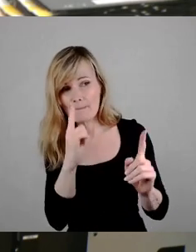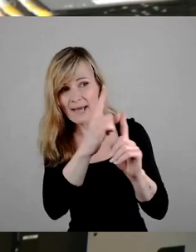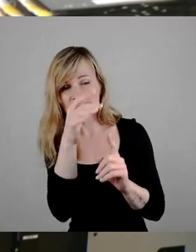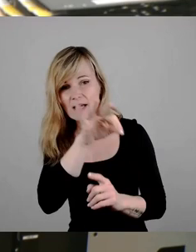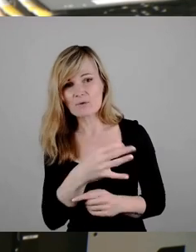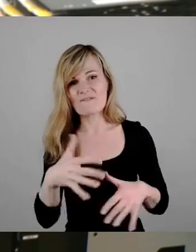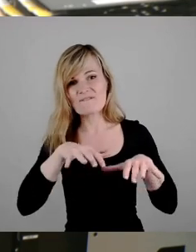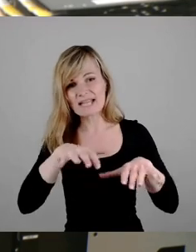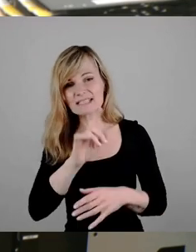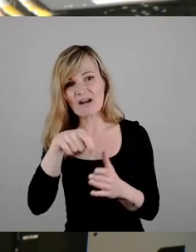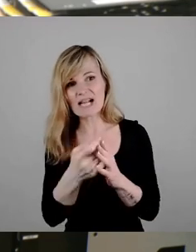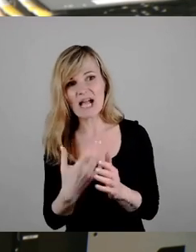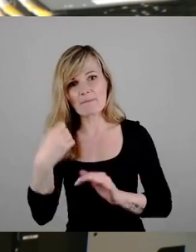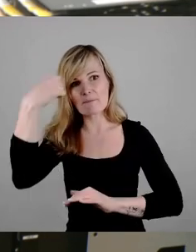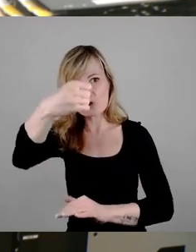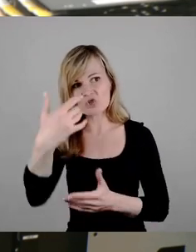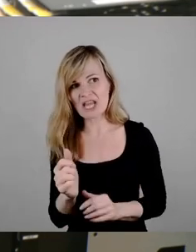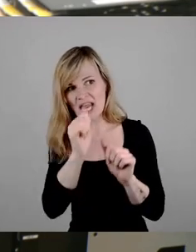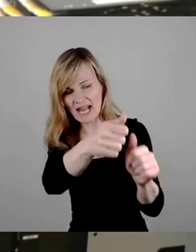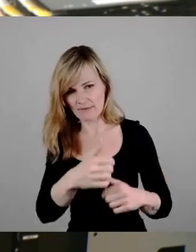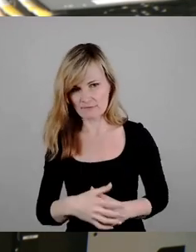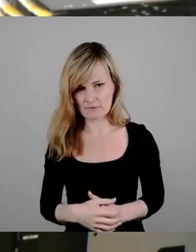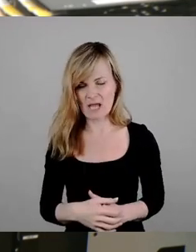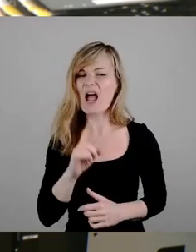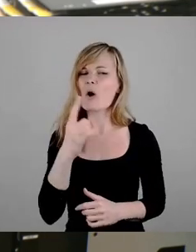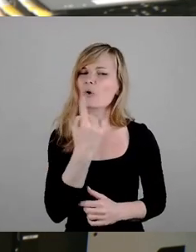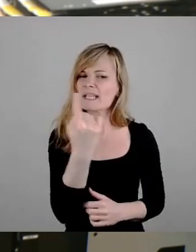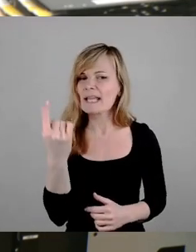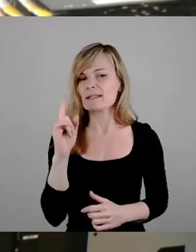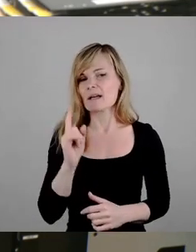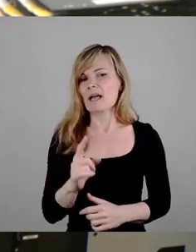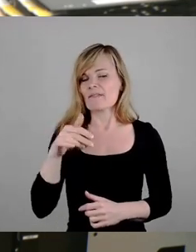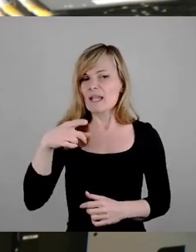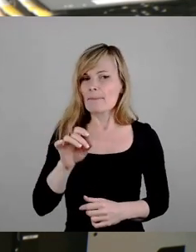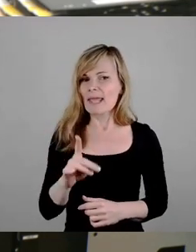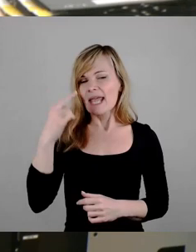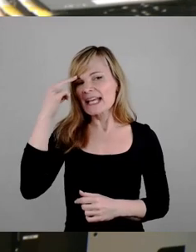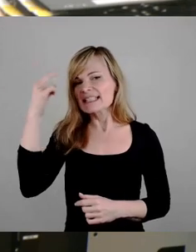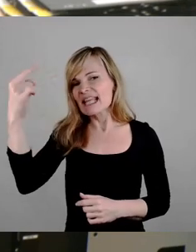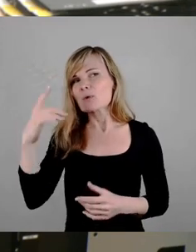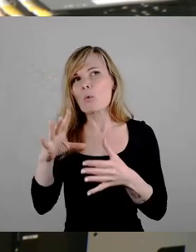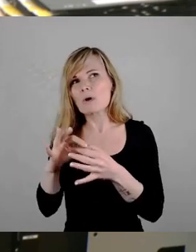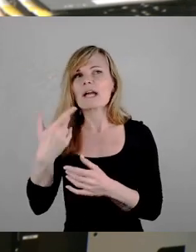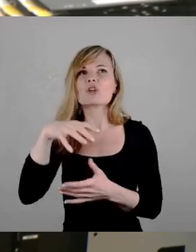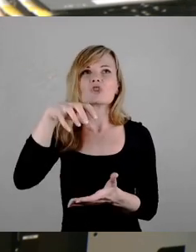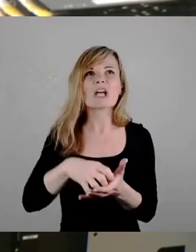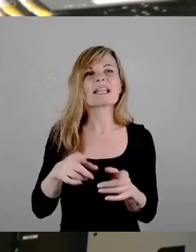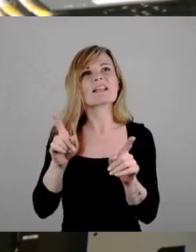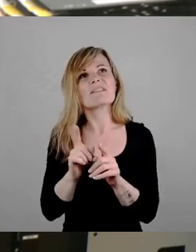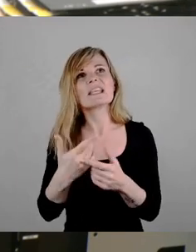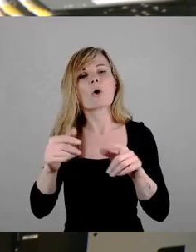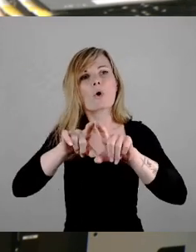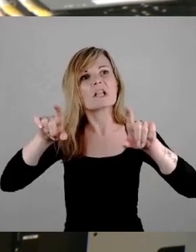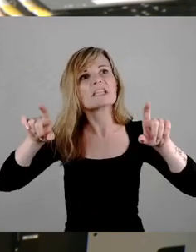Wahlkampfbudgets verhilft. Ebenso sollte jedem die FDP-Gesinnung des Die Stadt ist ein Konzernbürgermeisters bekannt